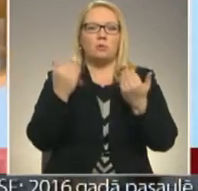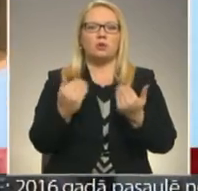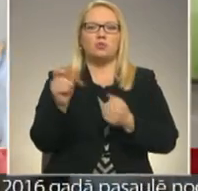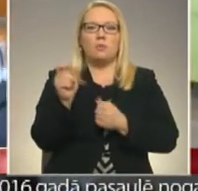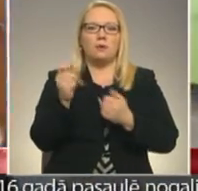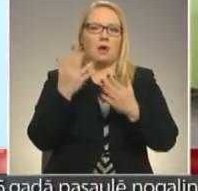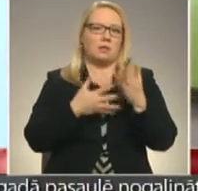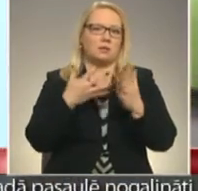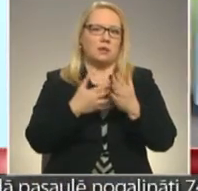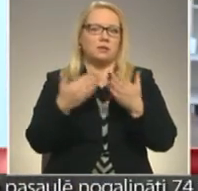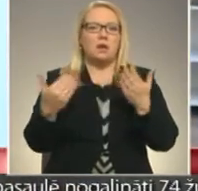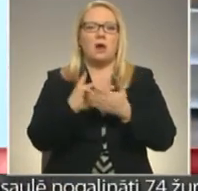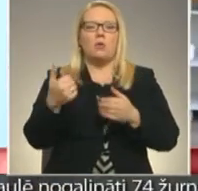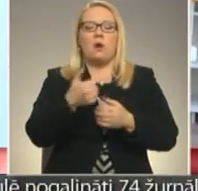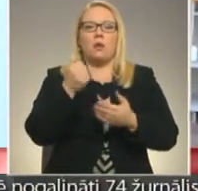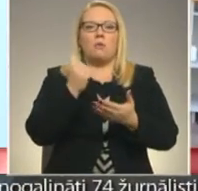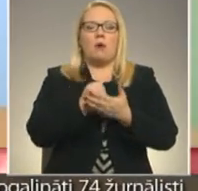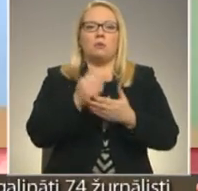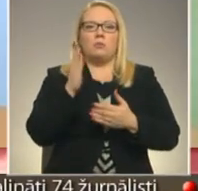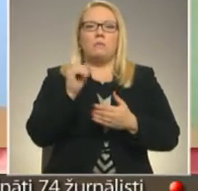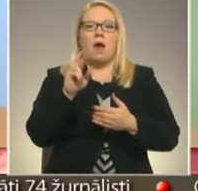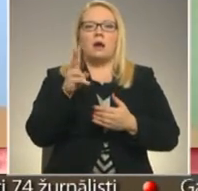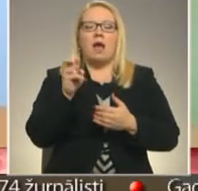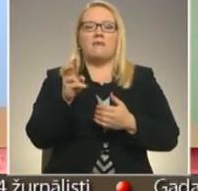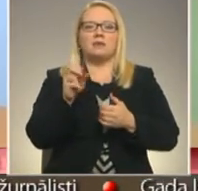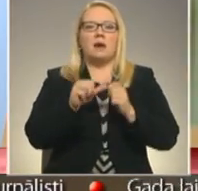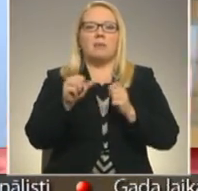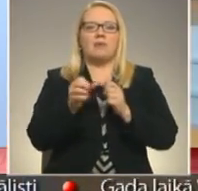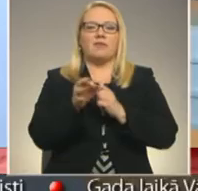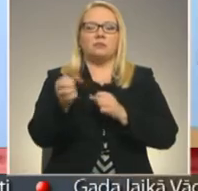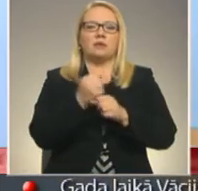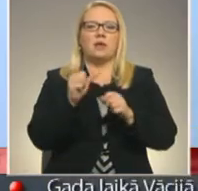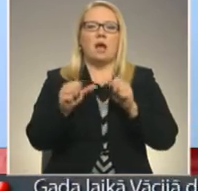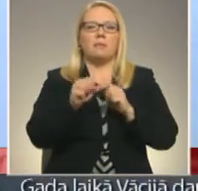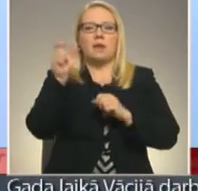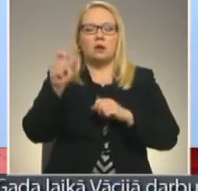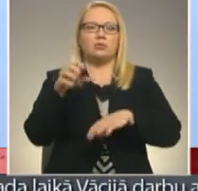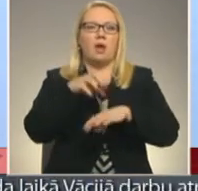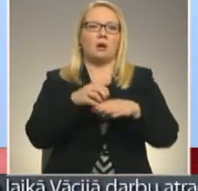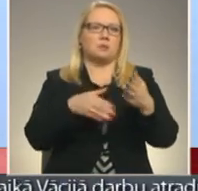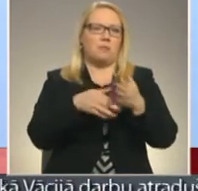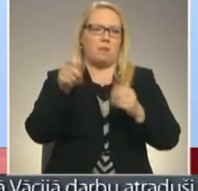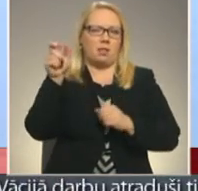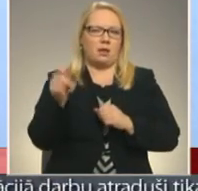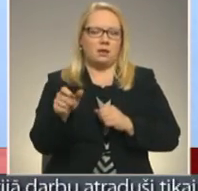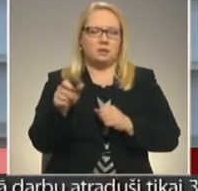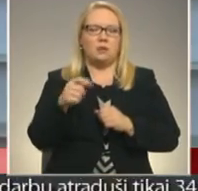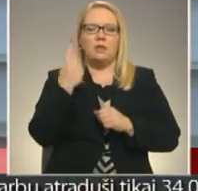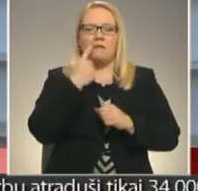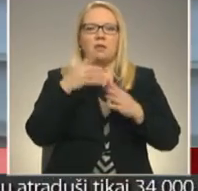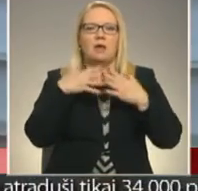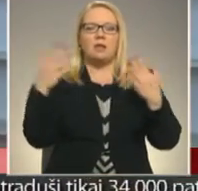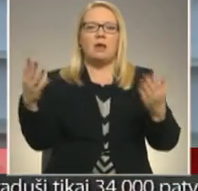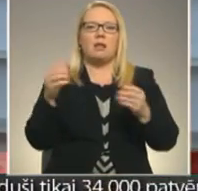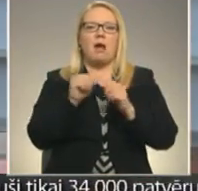atrisinājies. Ar jauno gadu pagastā būs Barkavas aptiekas filiāle, kurā strādās aptiekārs un ārsta palīgs. Neviena liela aptieka, neviena